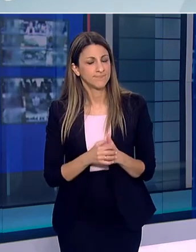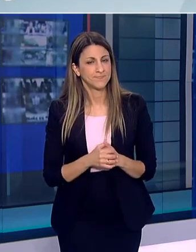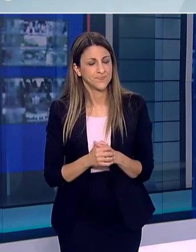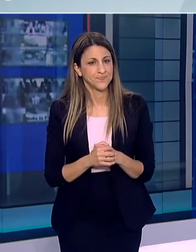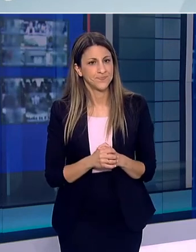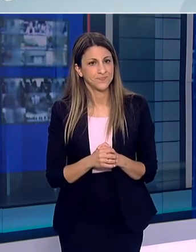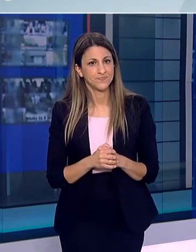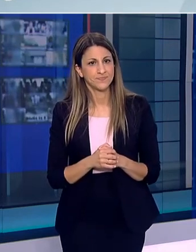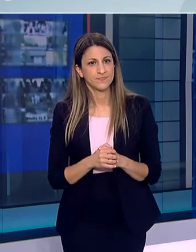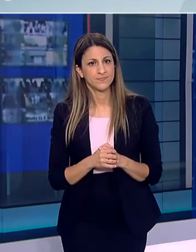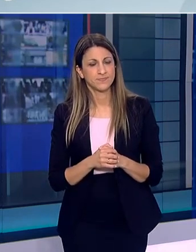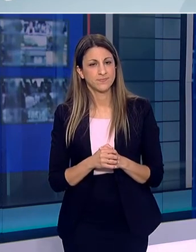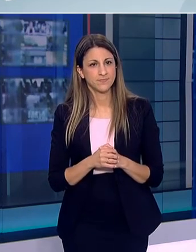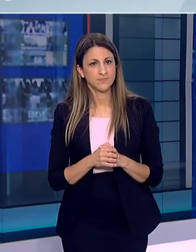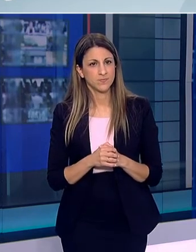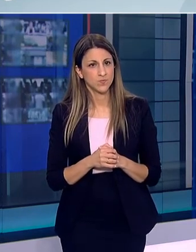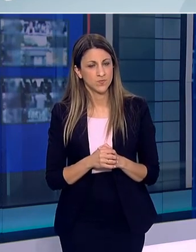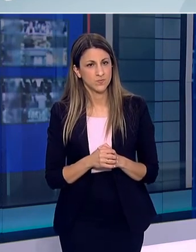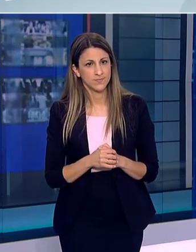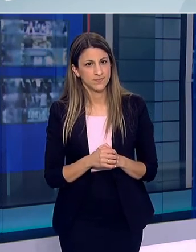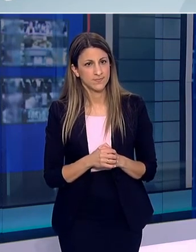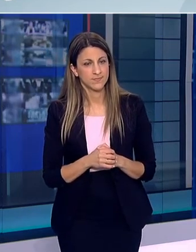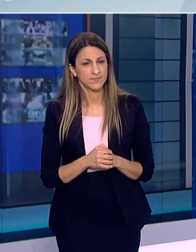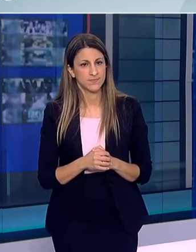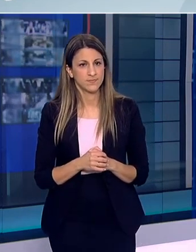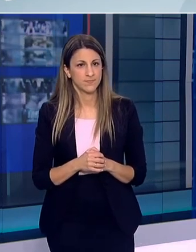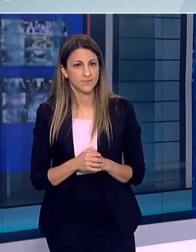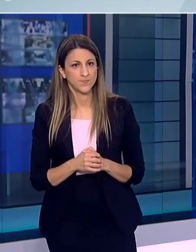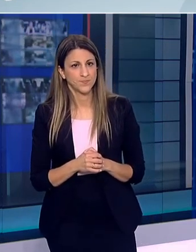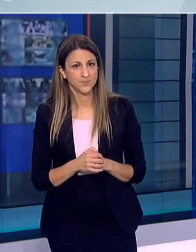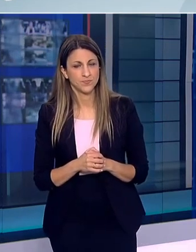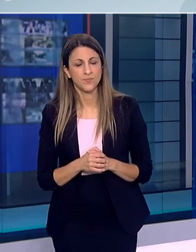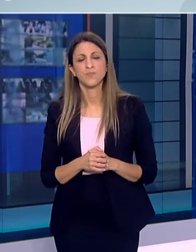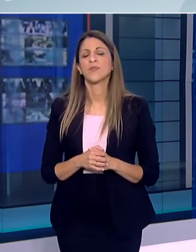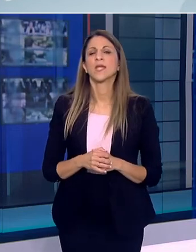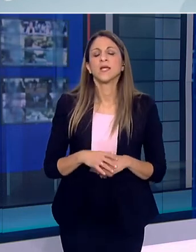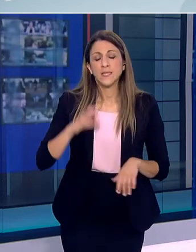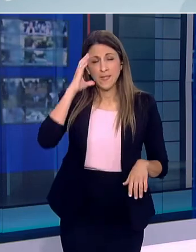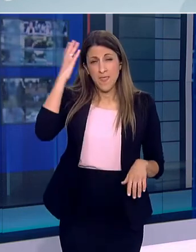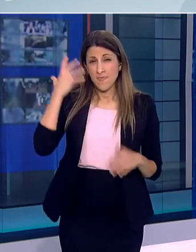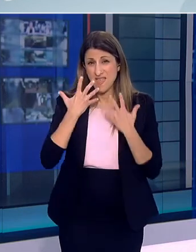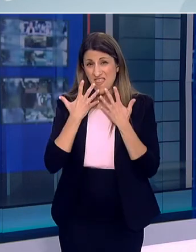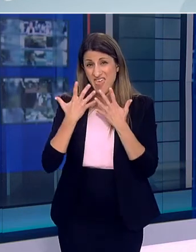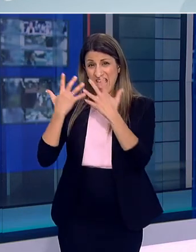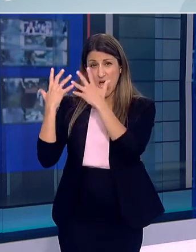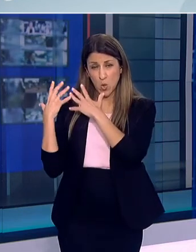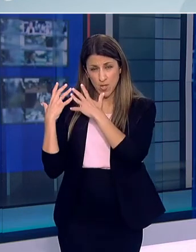κακή αποδοχή Του εμβολίου Που έδιζαν κάποιες χώρες Με τον ίτα έναν ή ένα πριν δέκα χρόνια